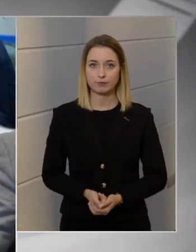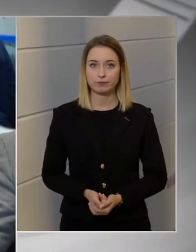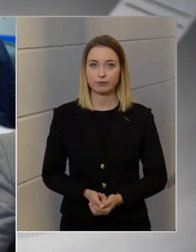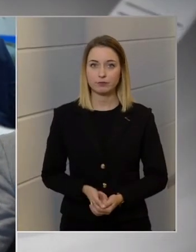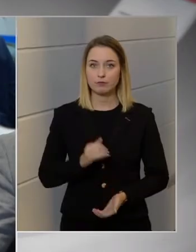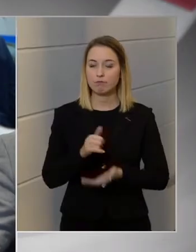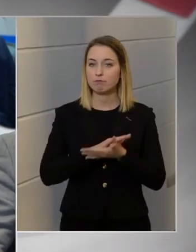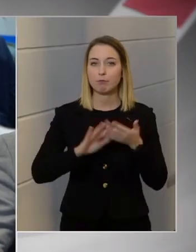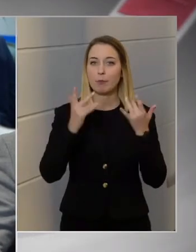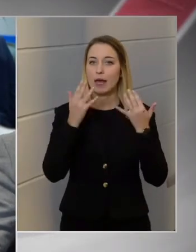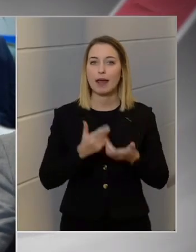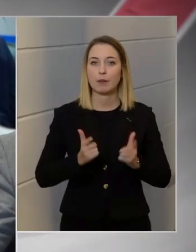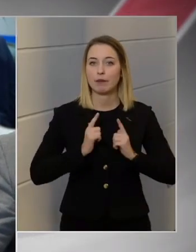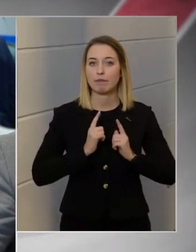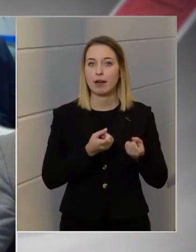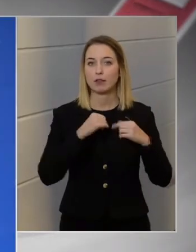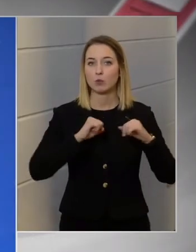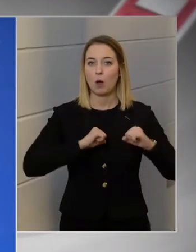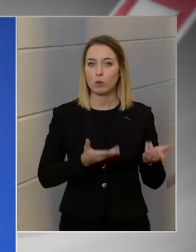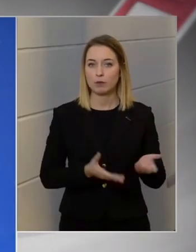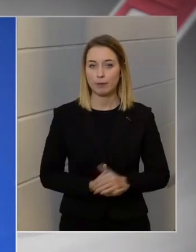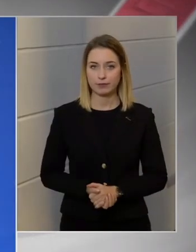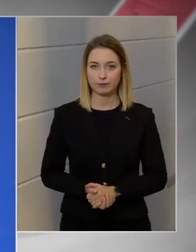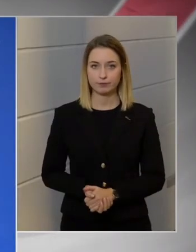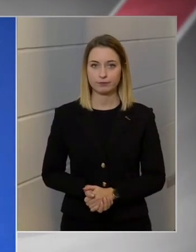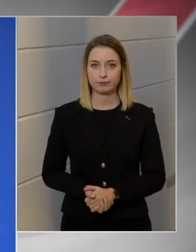És milyen eredményeket vár ettől a kormány?